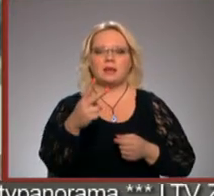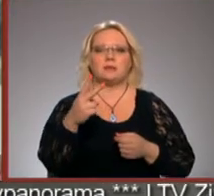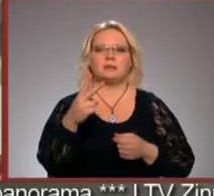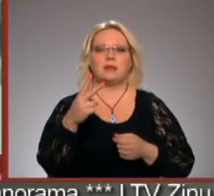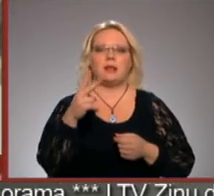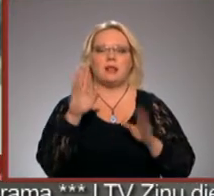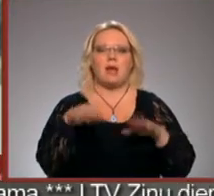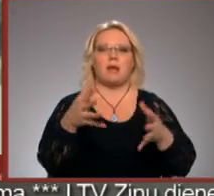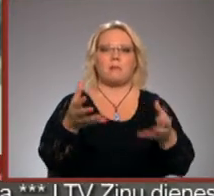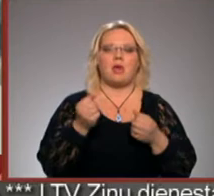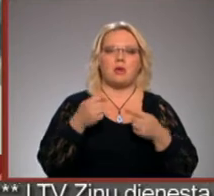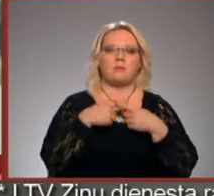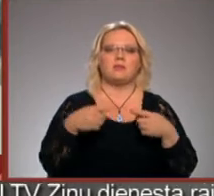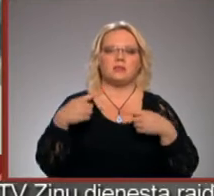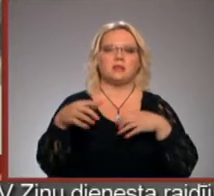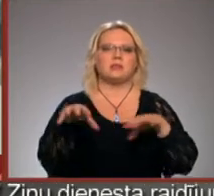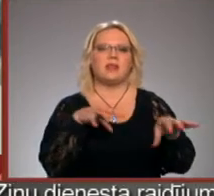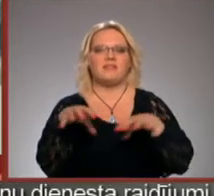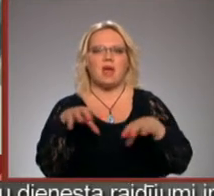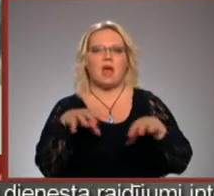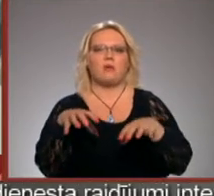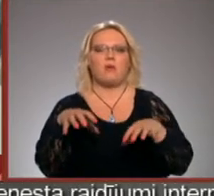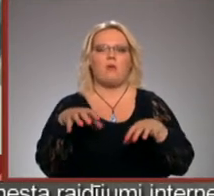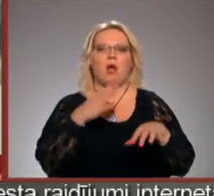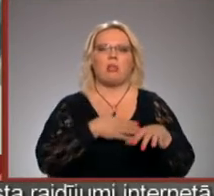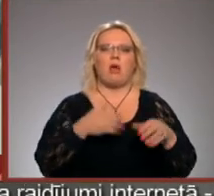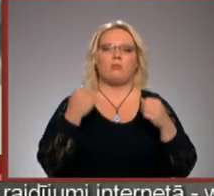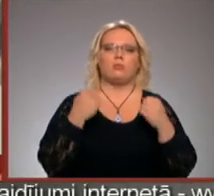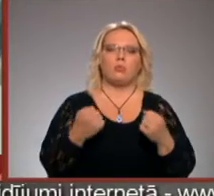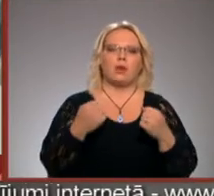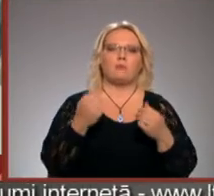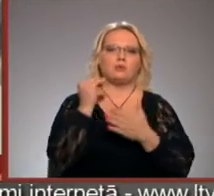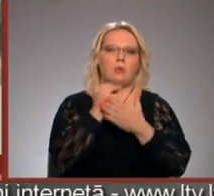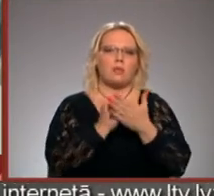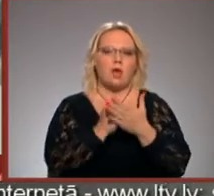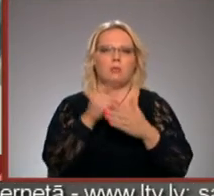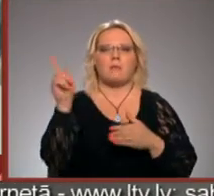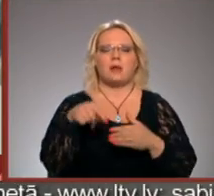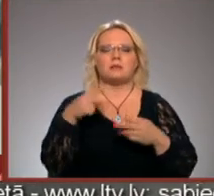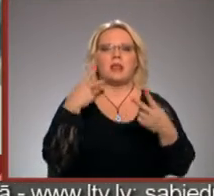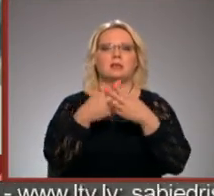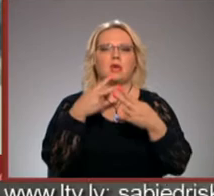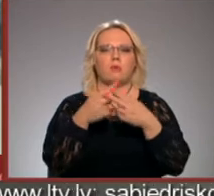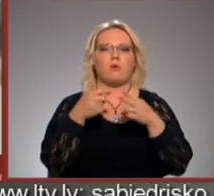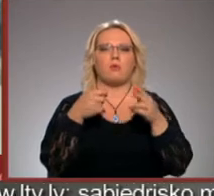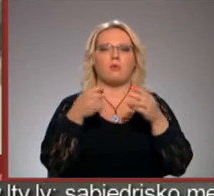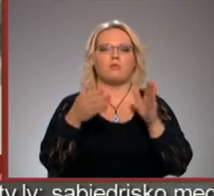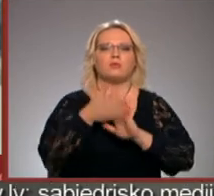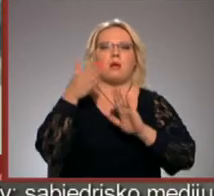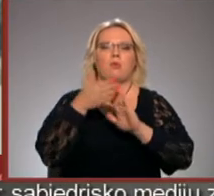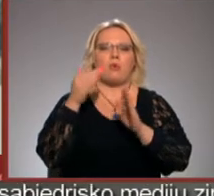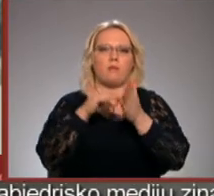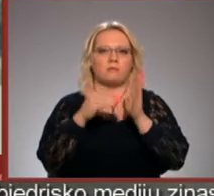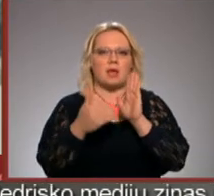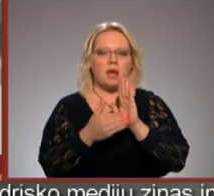pienemtu visādus dzīvniekumā, labturības noteikumus. Prasa, lai cietumos uzlabotu